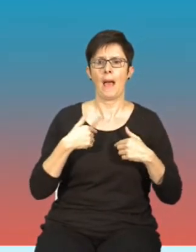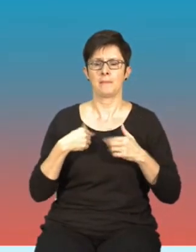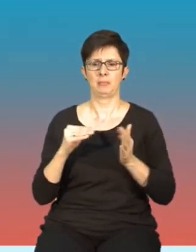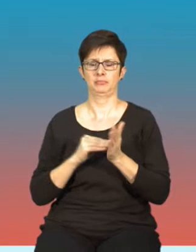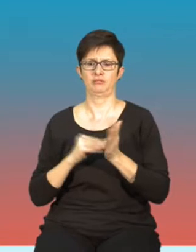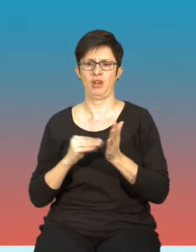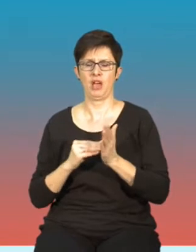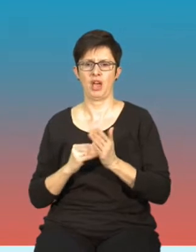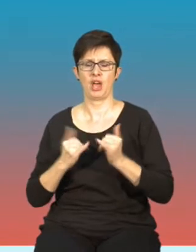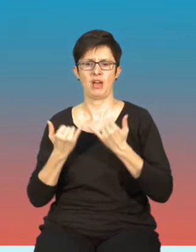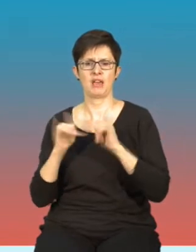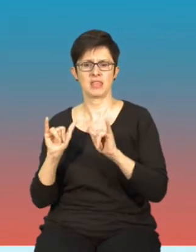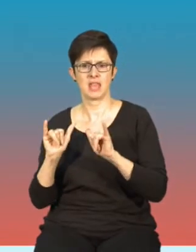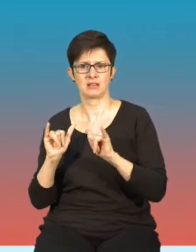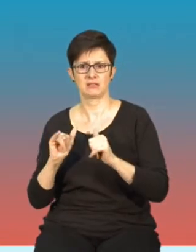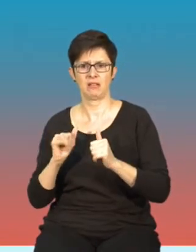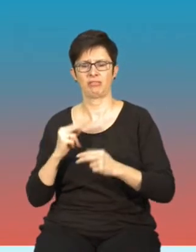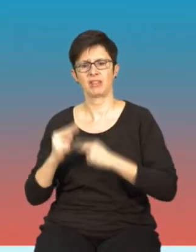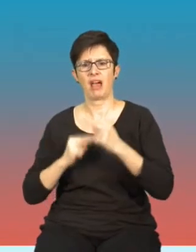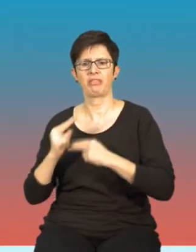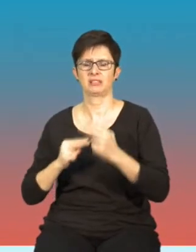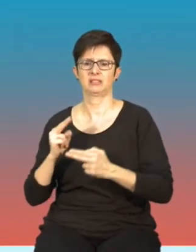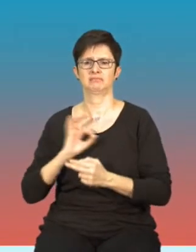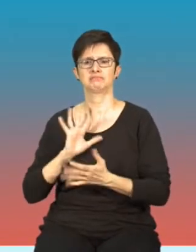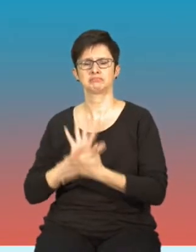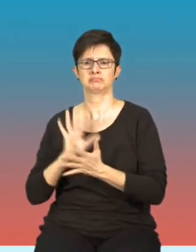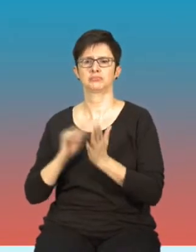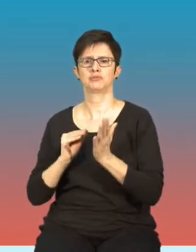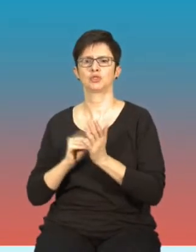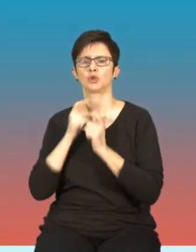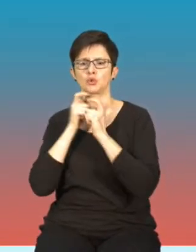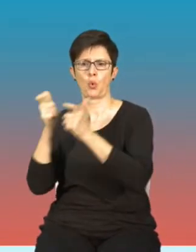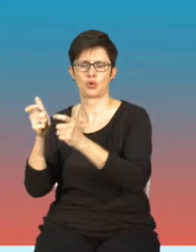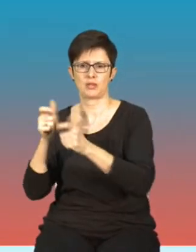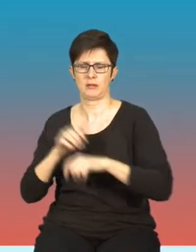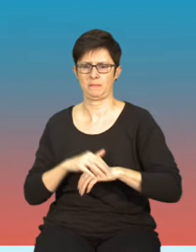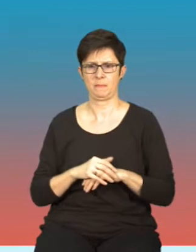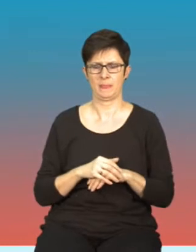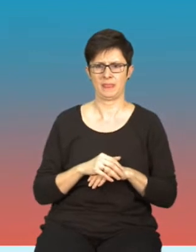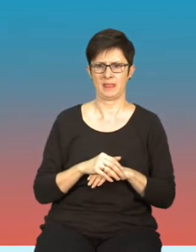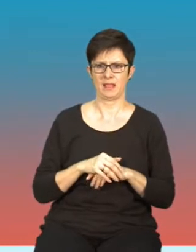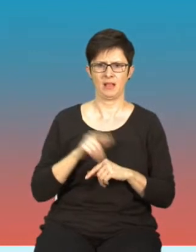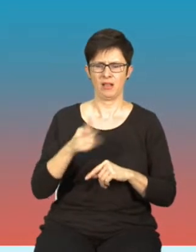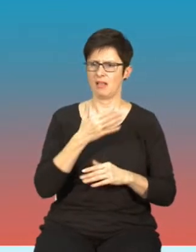w kontekście tradycyjnego zgłoszenia. Tak jak mówiłem, nie ma z tego raportu dla użytkownika,